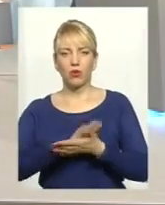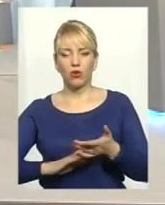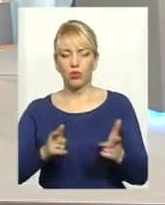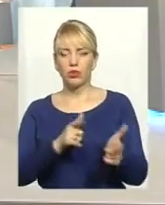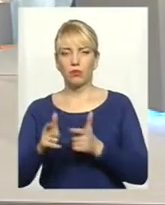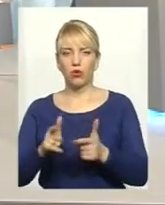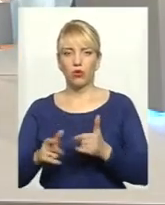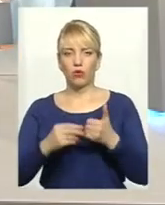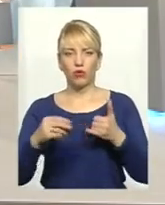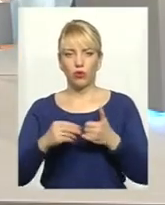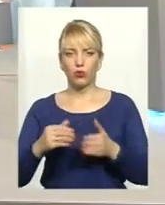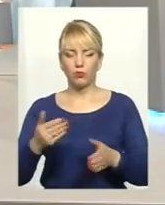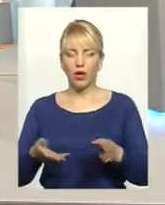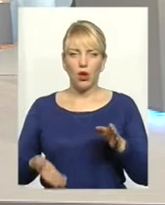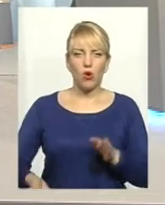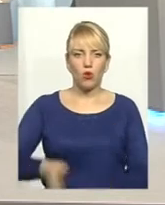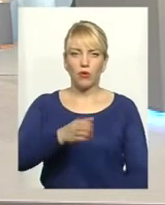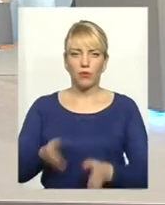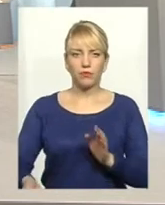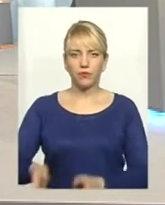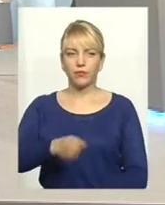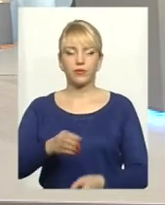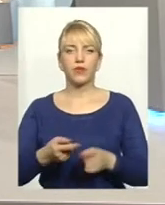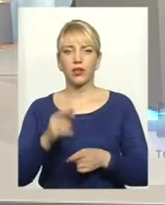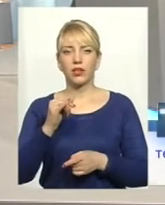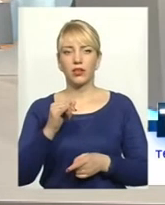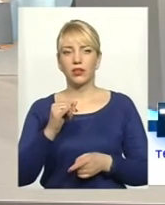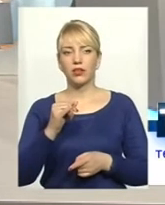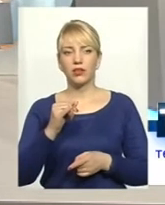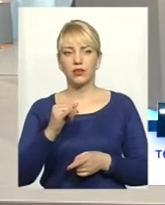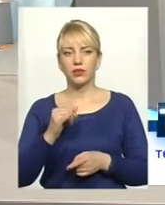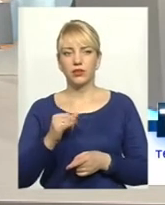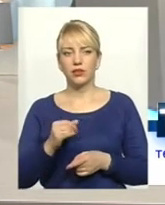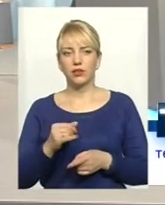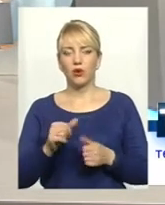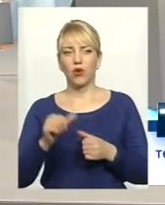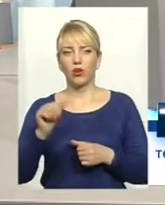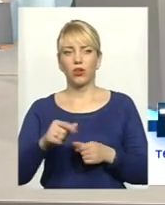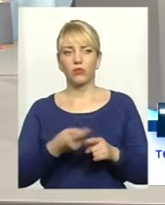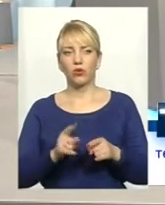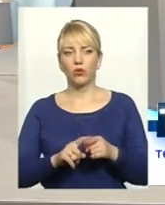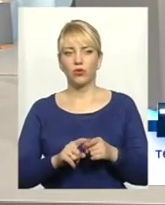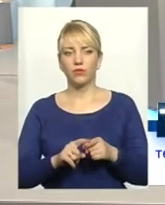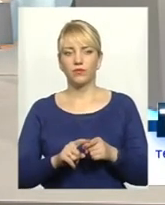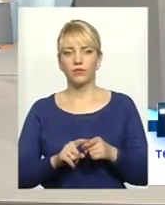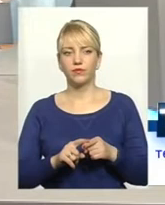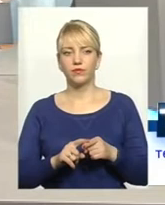на Зяб, проводиться глибока оранка під просапні культури. Крім того, все-таки